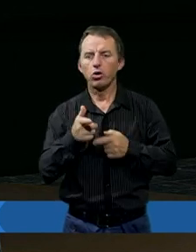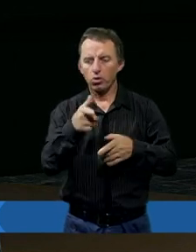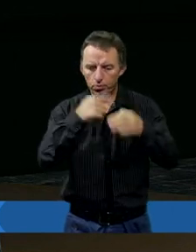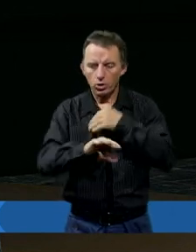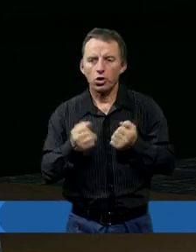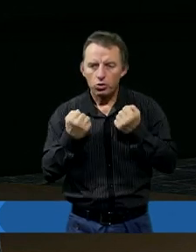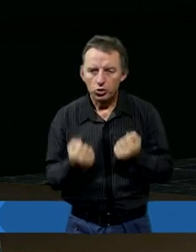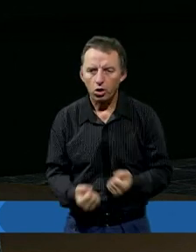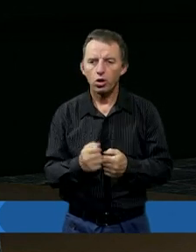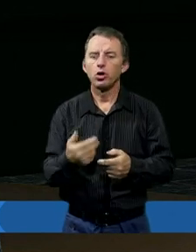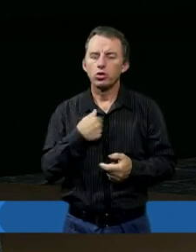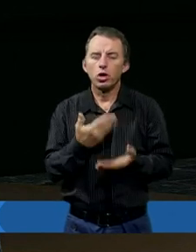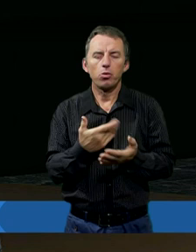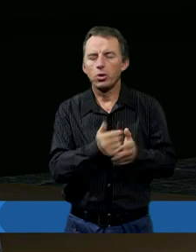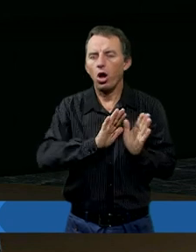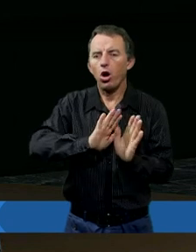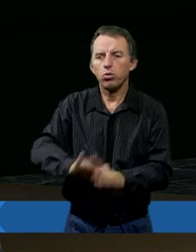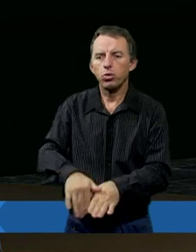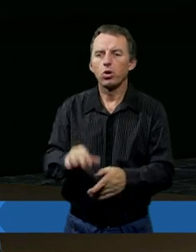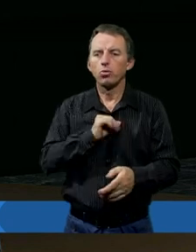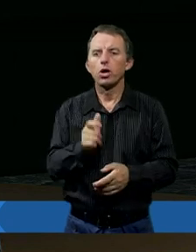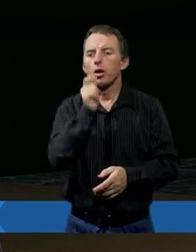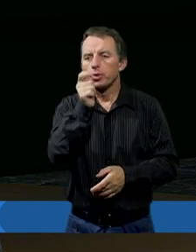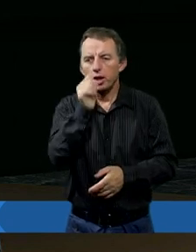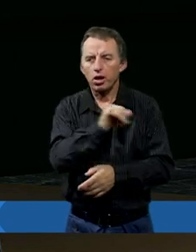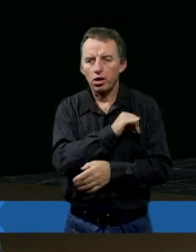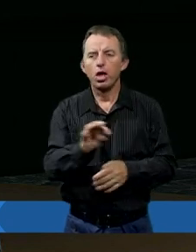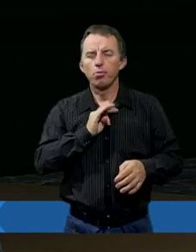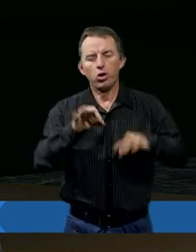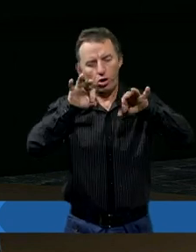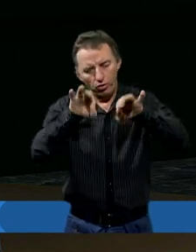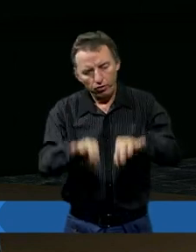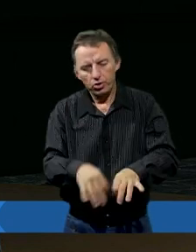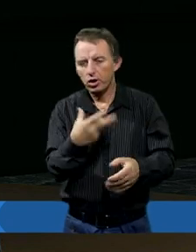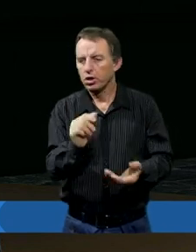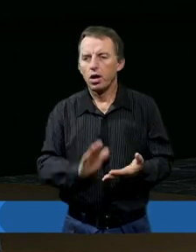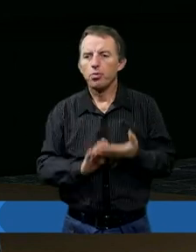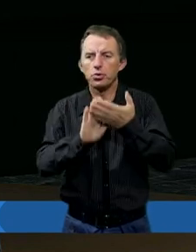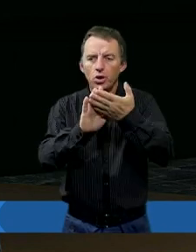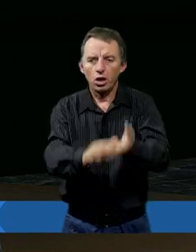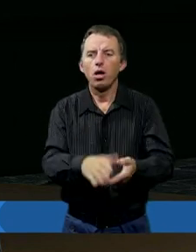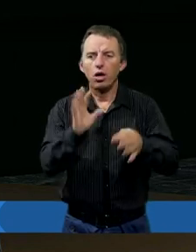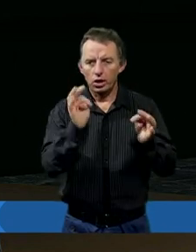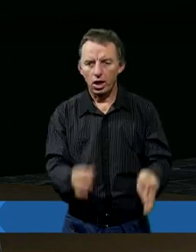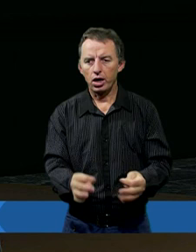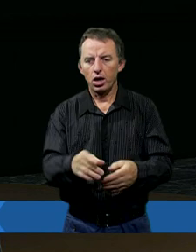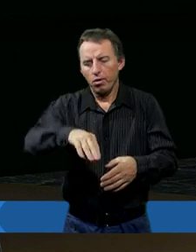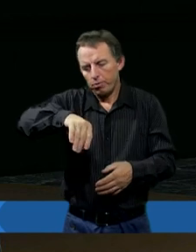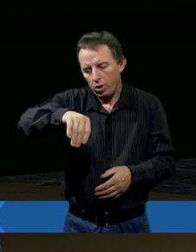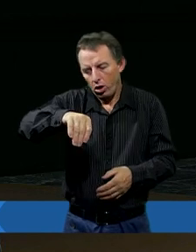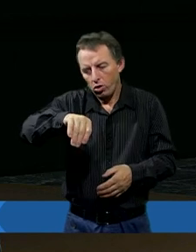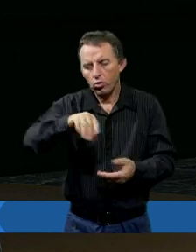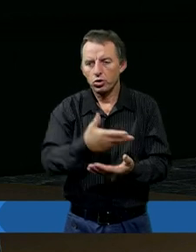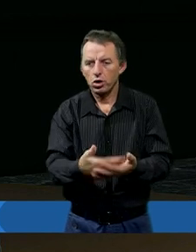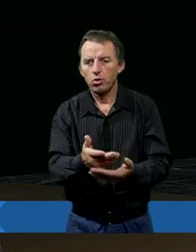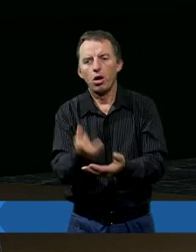ciężarem? Czemu nie odpuszczasz mojego przestępstwa i mojej winy nie przebaczasz? Bo teraz w prochu ziemi